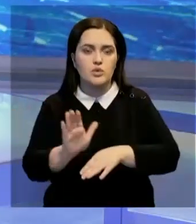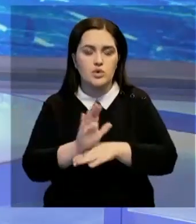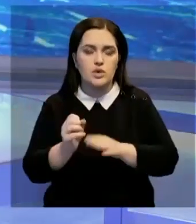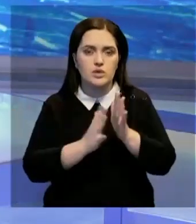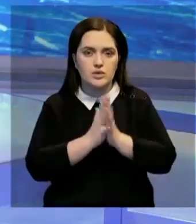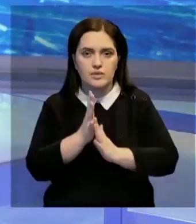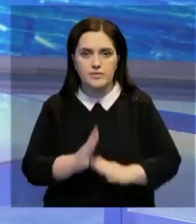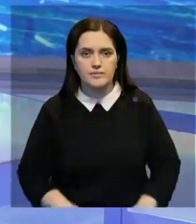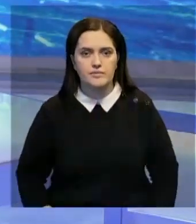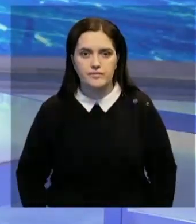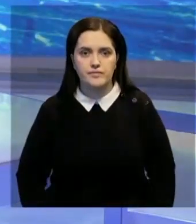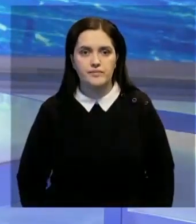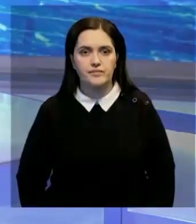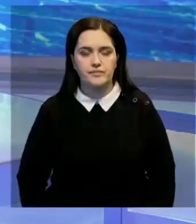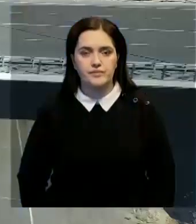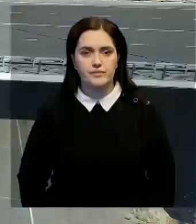продукцию растет.